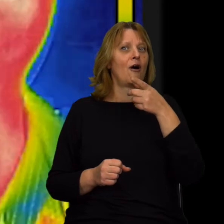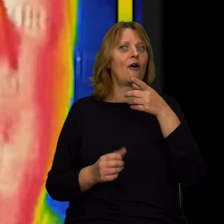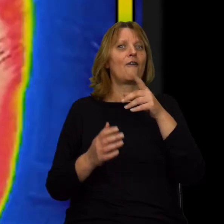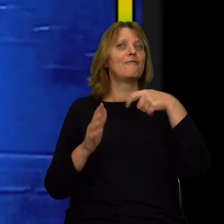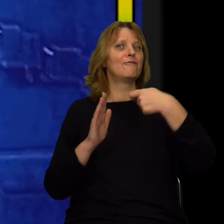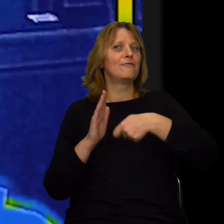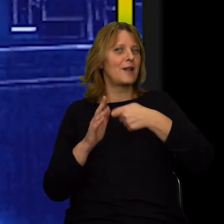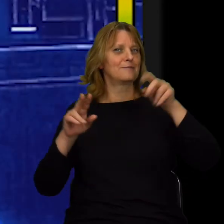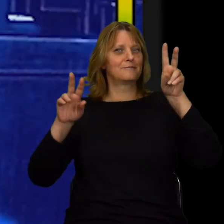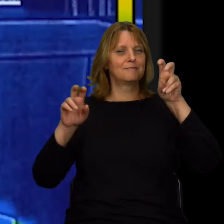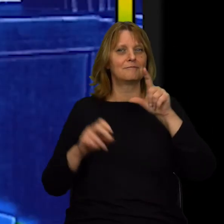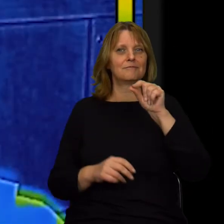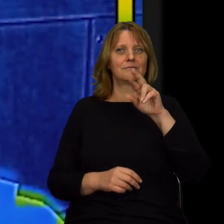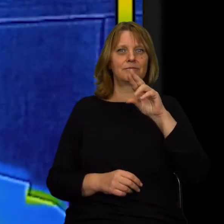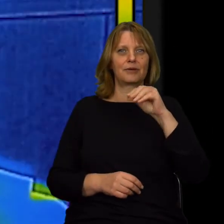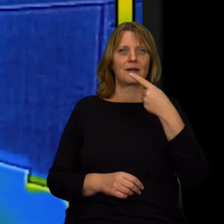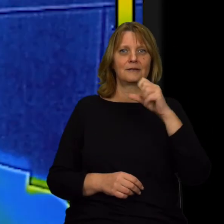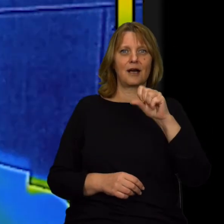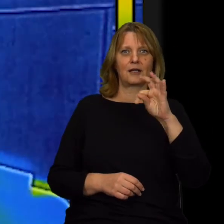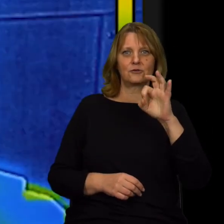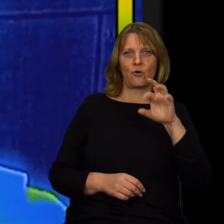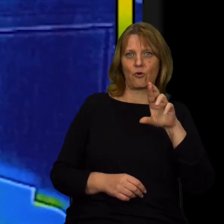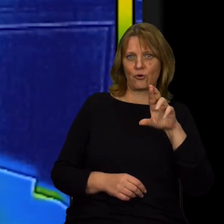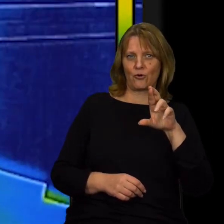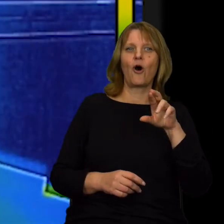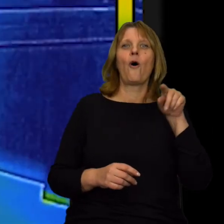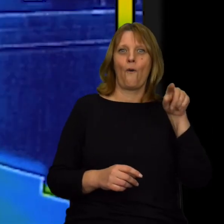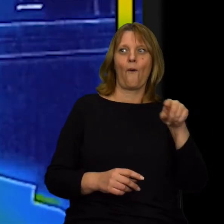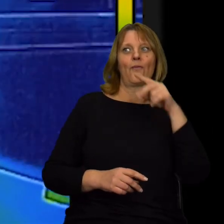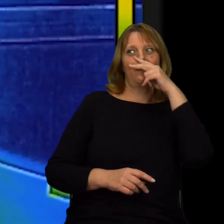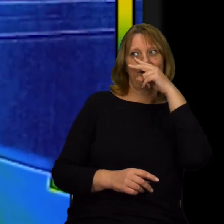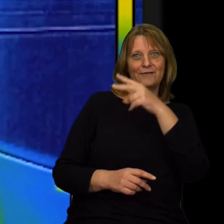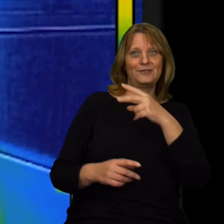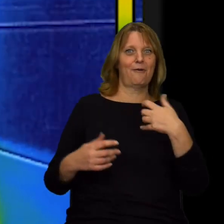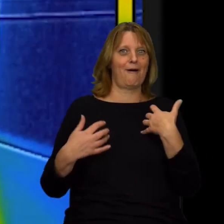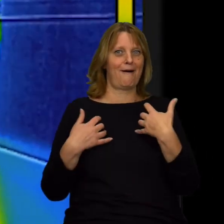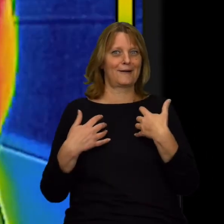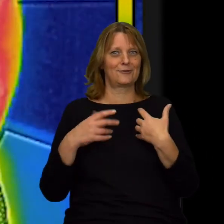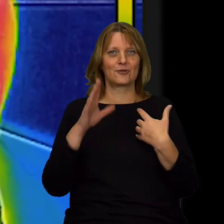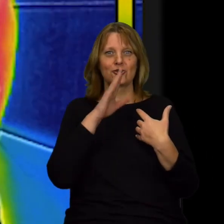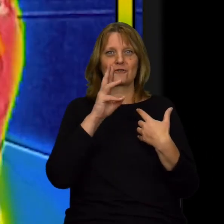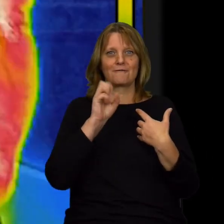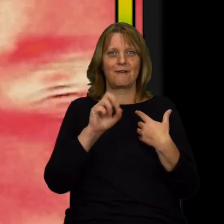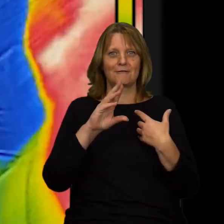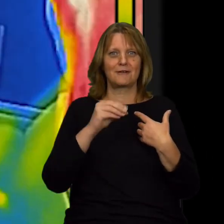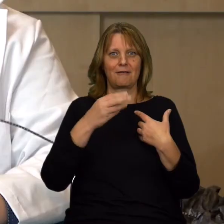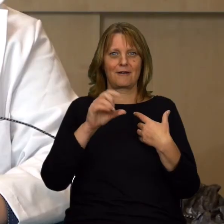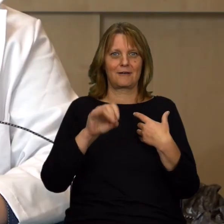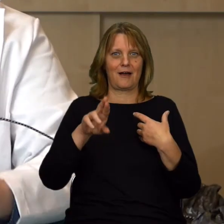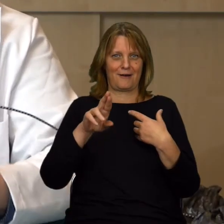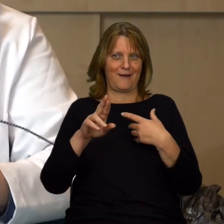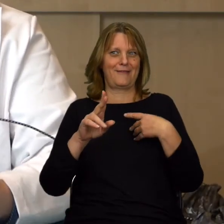będzie predator, który widział swojego konkurenta, pana Arnolda Schwarzeneggera właśnie w termowizji.